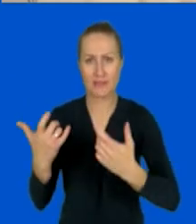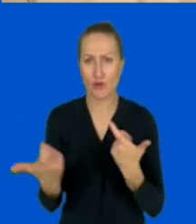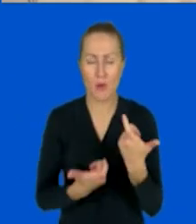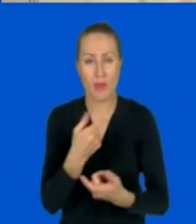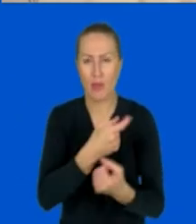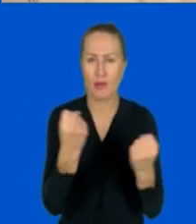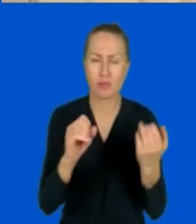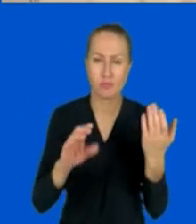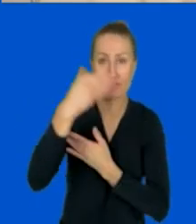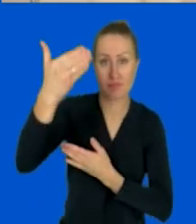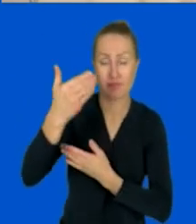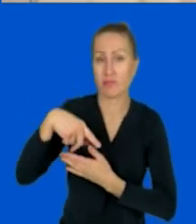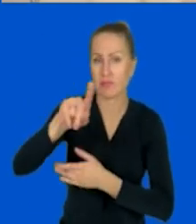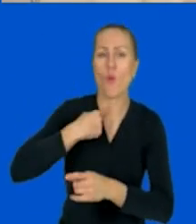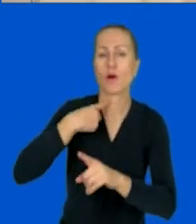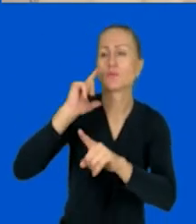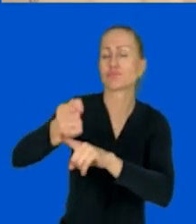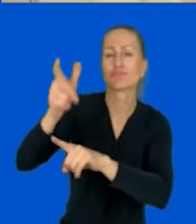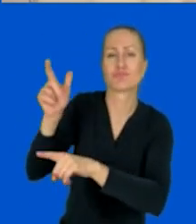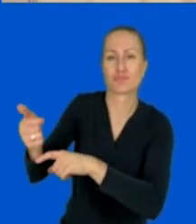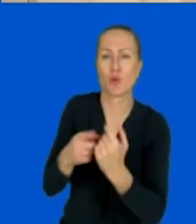dużo do powiedzenia, nie dopuszczenie kogoś innego do głosu.